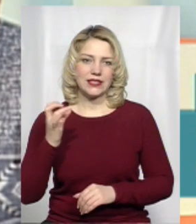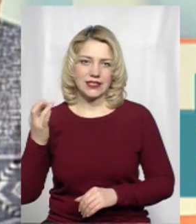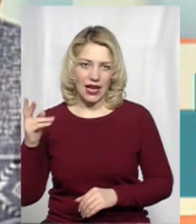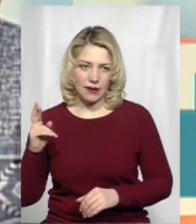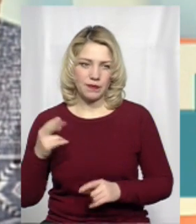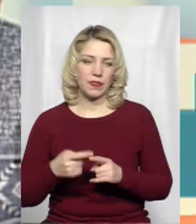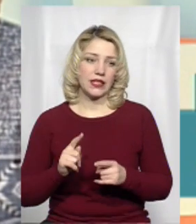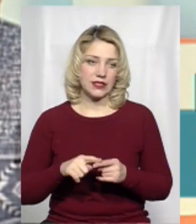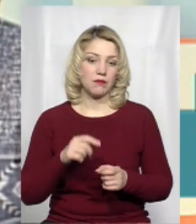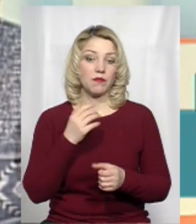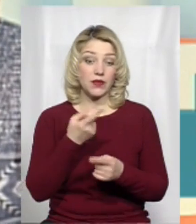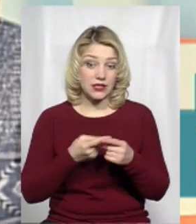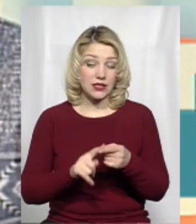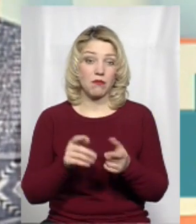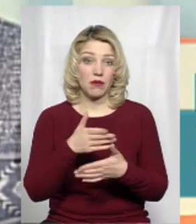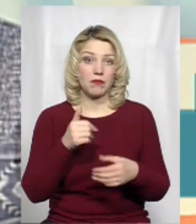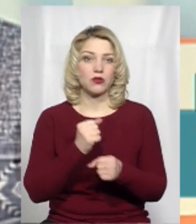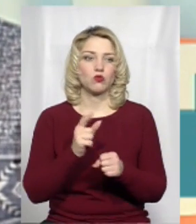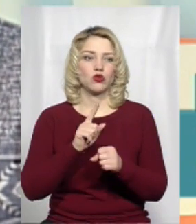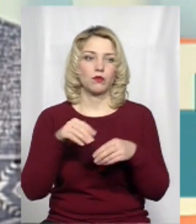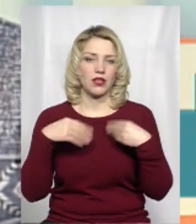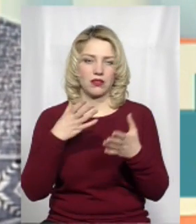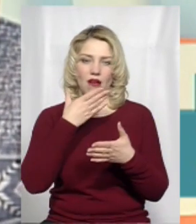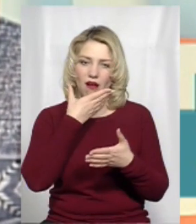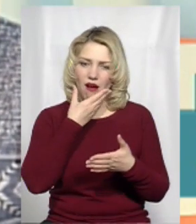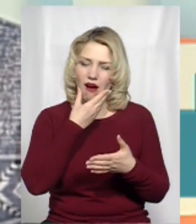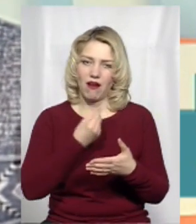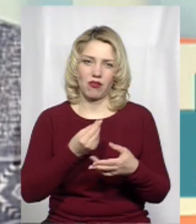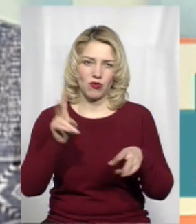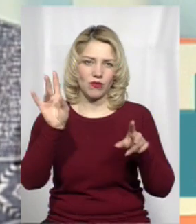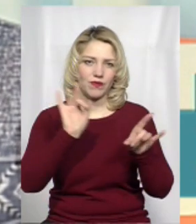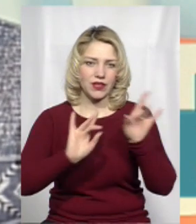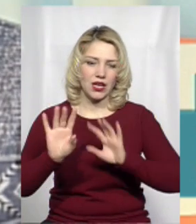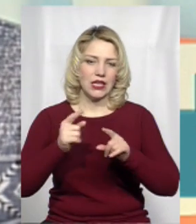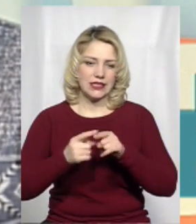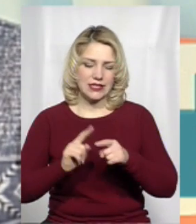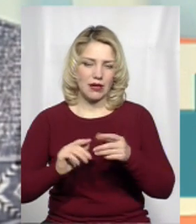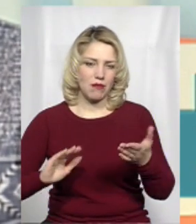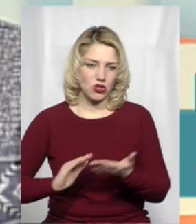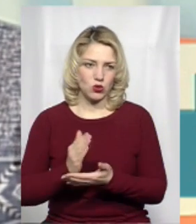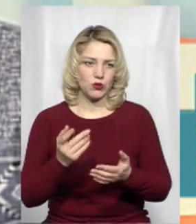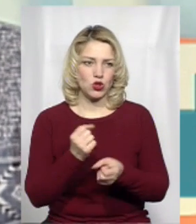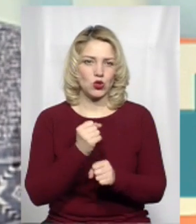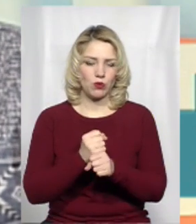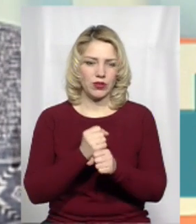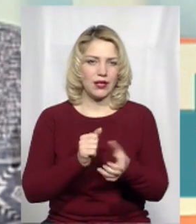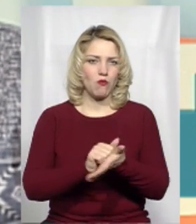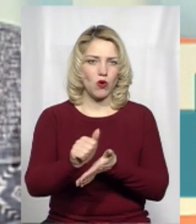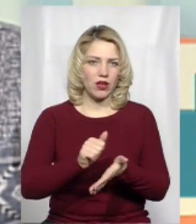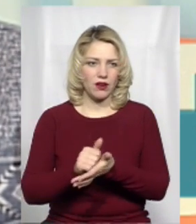тобто ми зараз активно працюємо над тим, щоб дати гарну обгортку цим маршрутам, видати і поліграфію, і